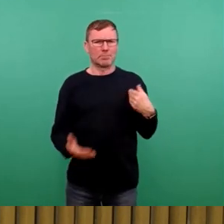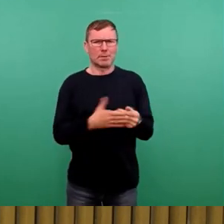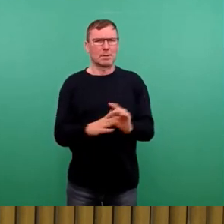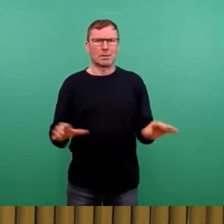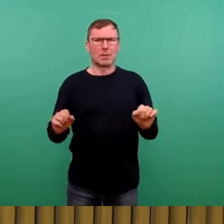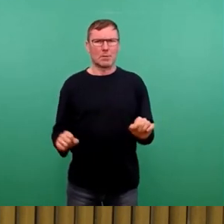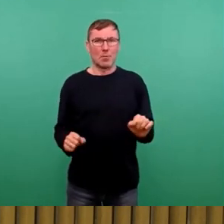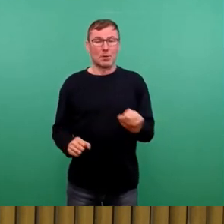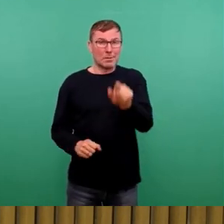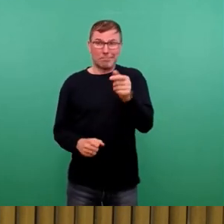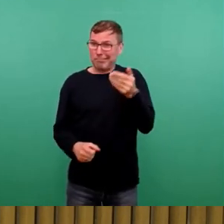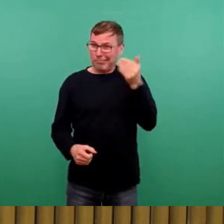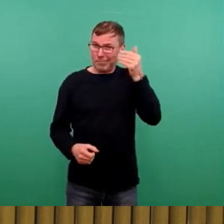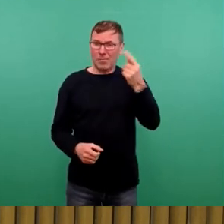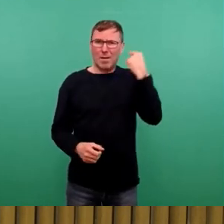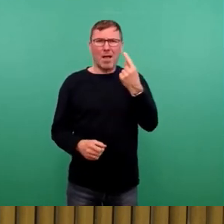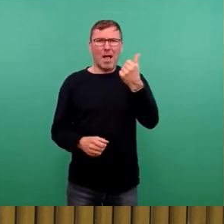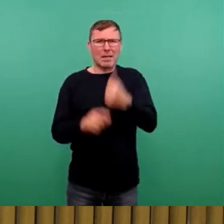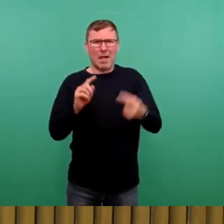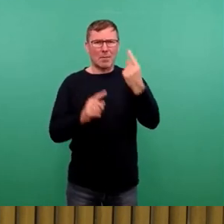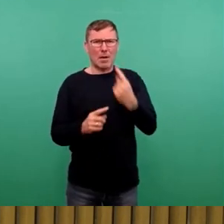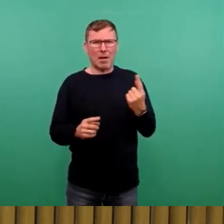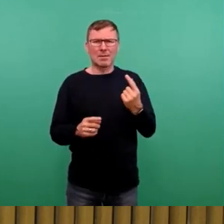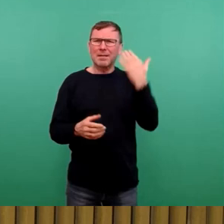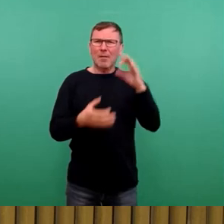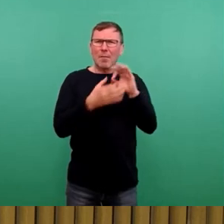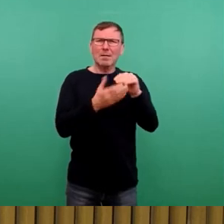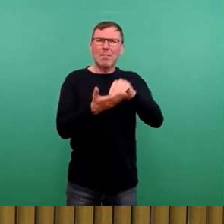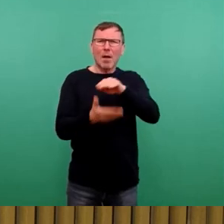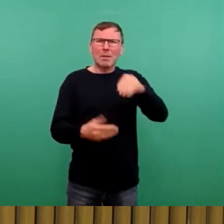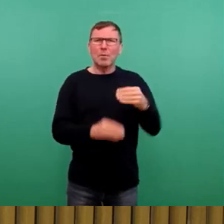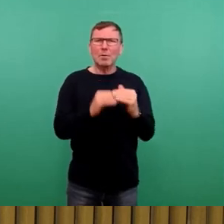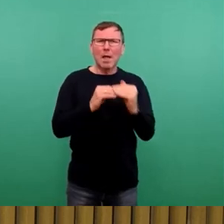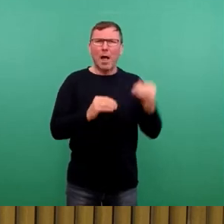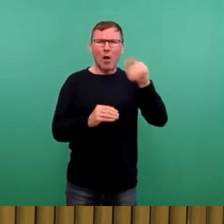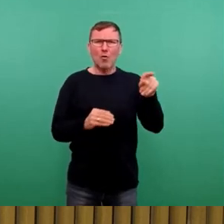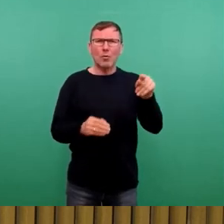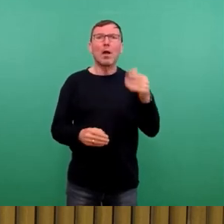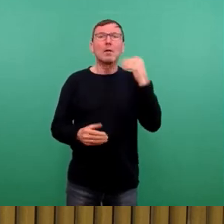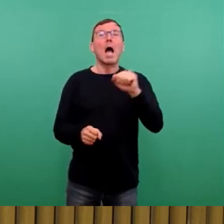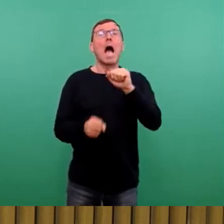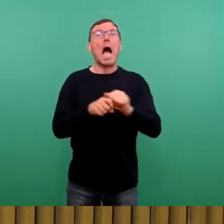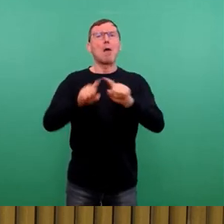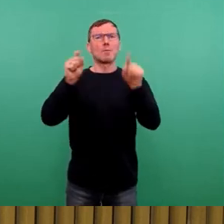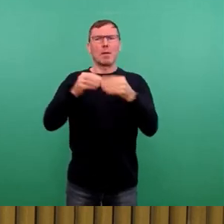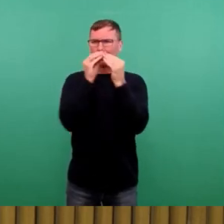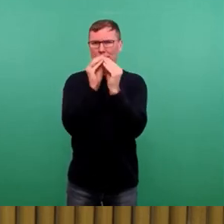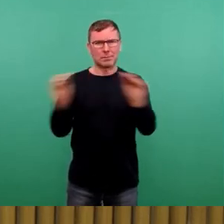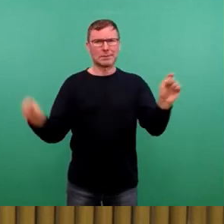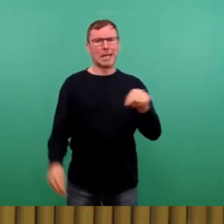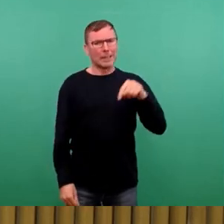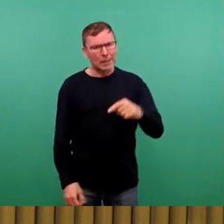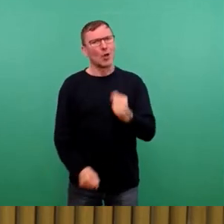übrigens vor anderthalb Jahren im Zuge der damaligen Parkgebührenerhöhung wurde es sogar am Amtsblatt angekündigt, dass es jetzt doch